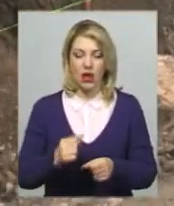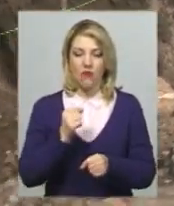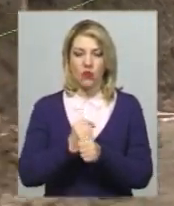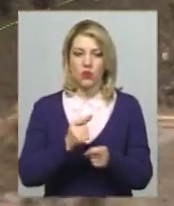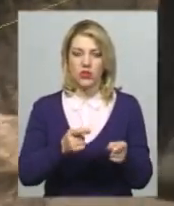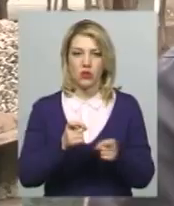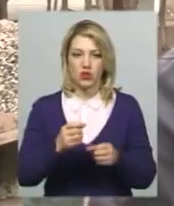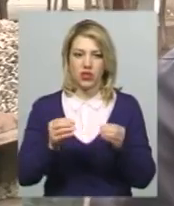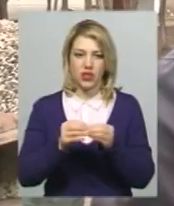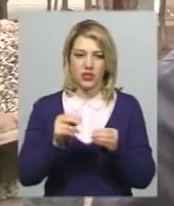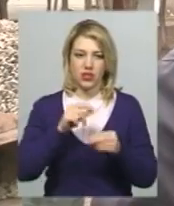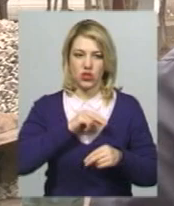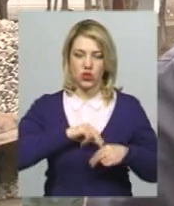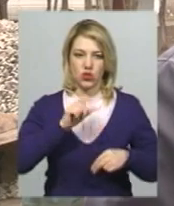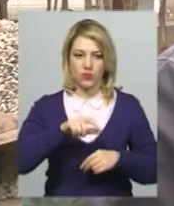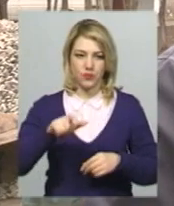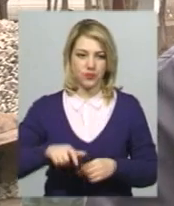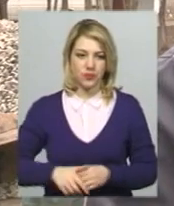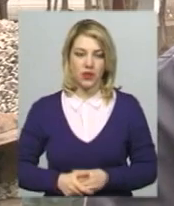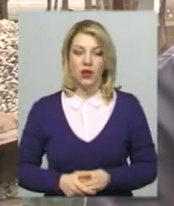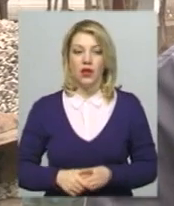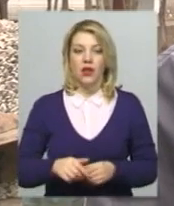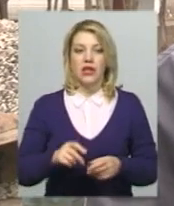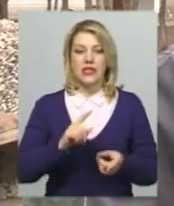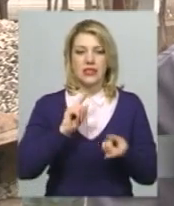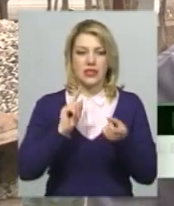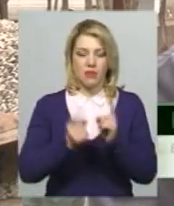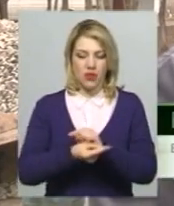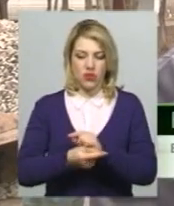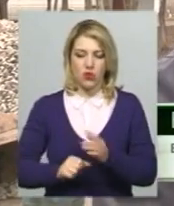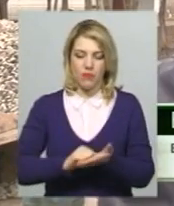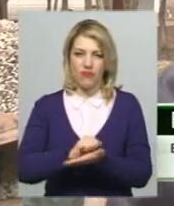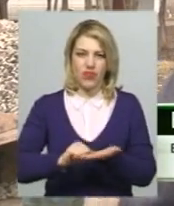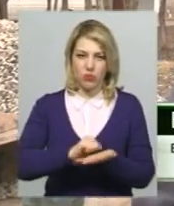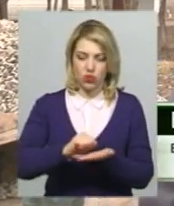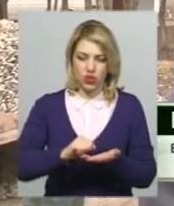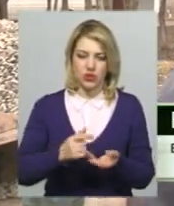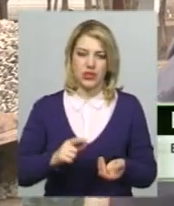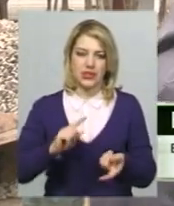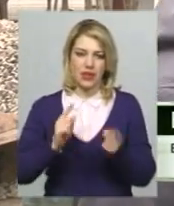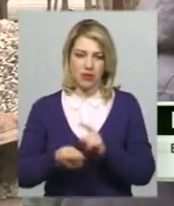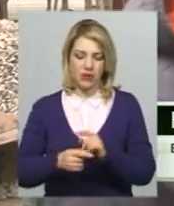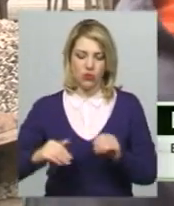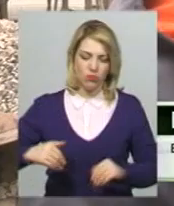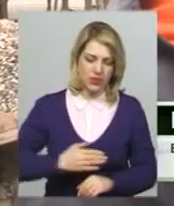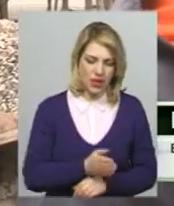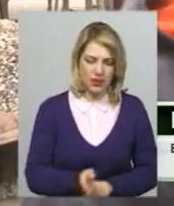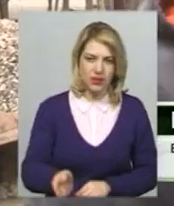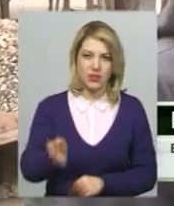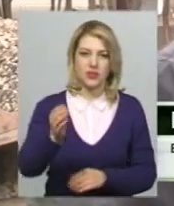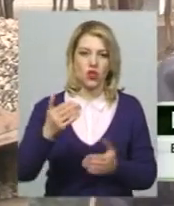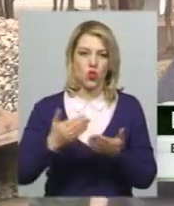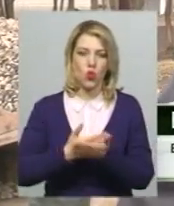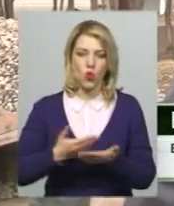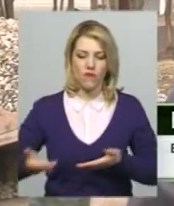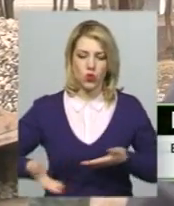десятеро працівників. Замінюємо вимощення біля будинку, заїзди, робимо нові тротуари, тому що